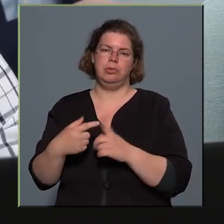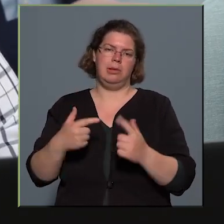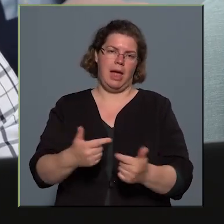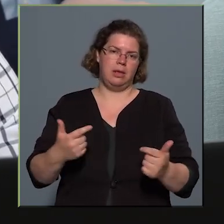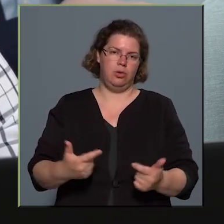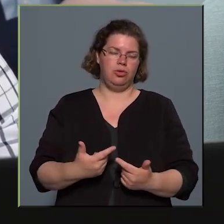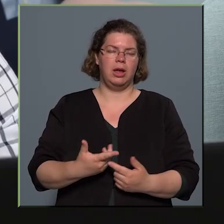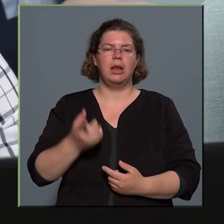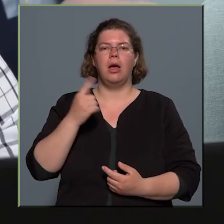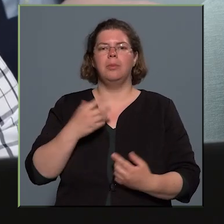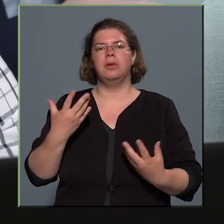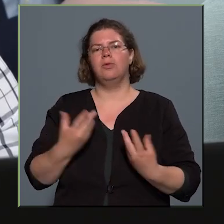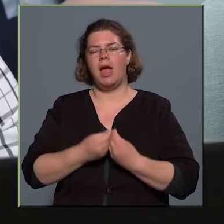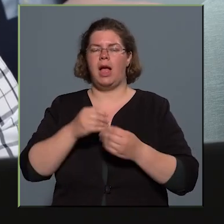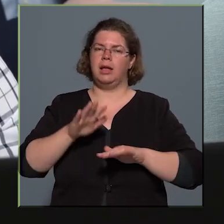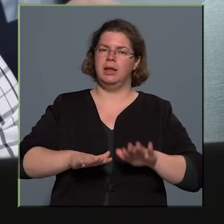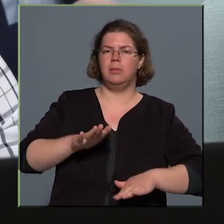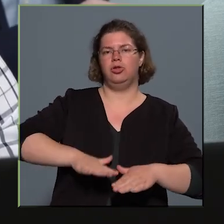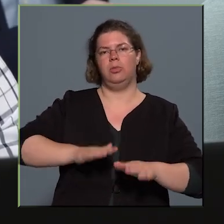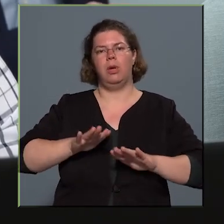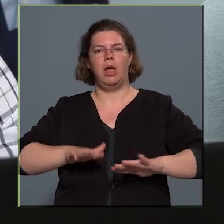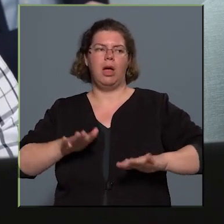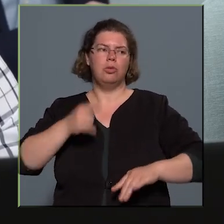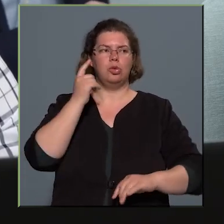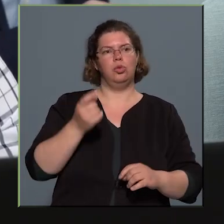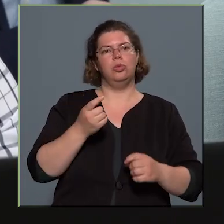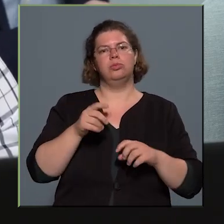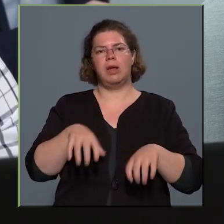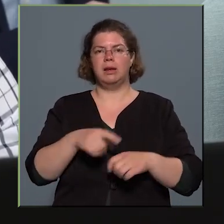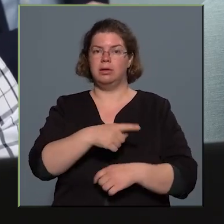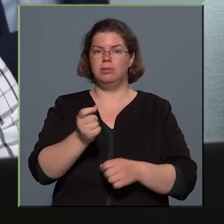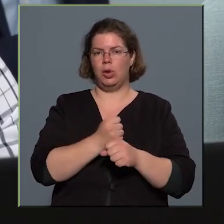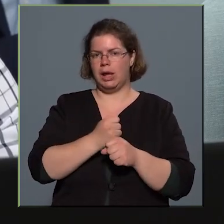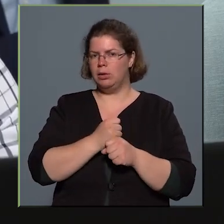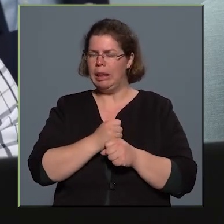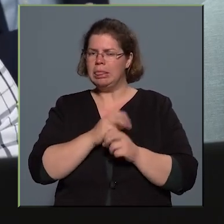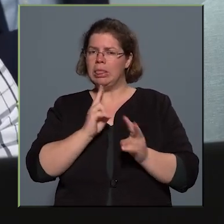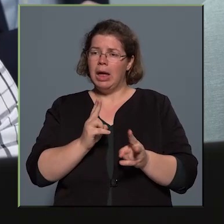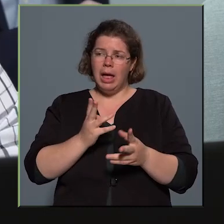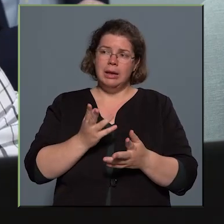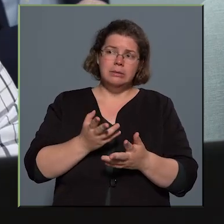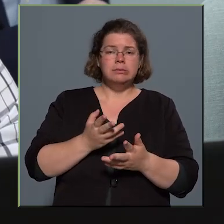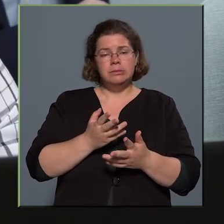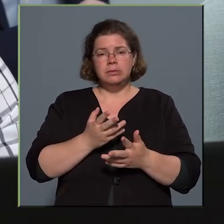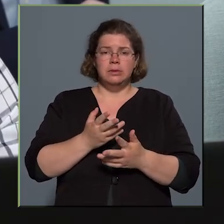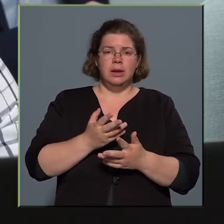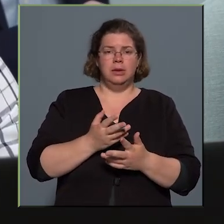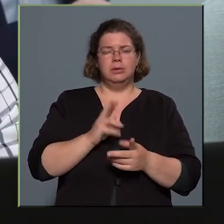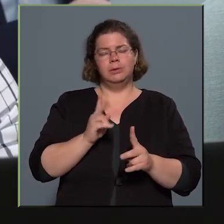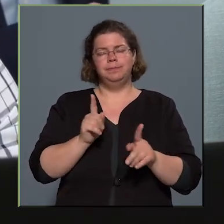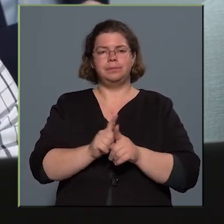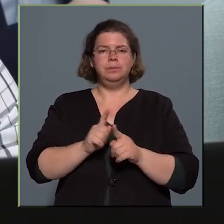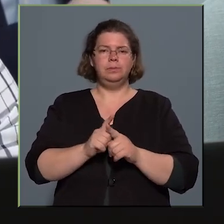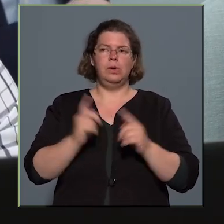amivel kényelmesebbé, konfortosabbá tudjuk tenni a munkátokat. Lehet, hogy ez egy olyan